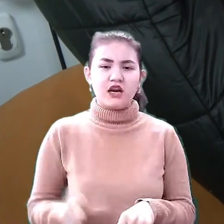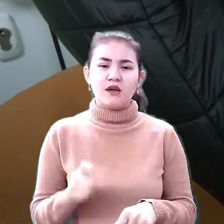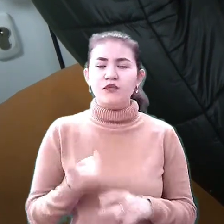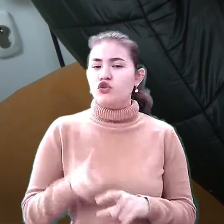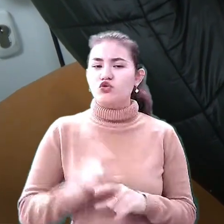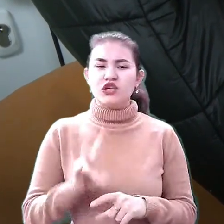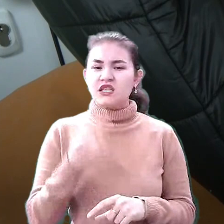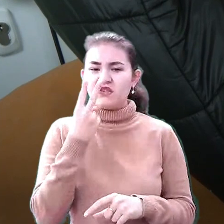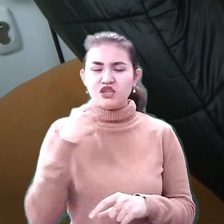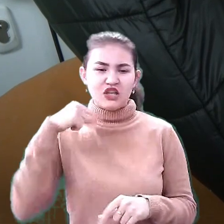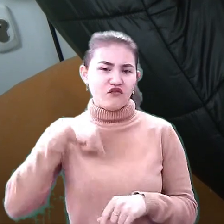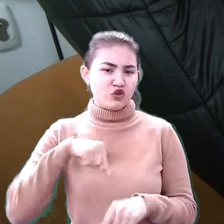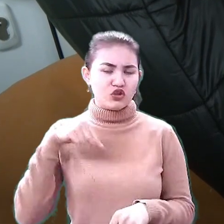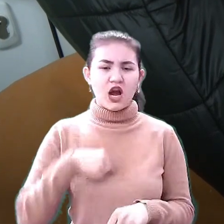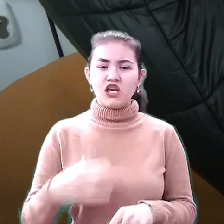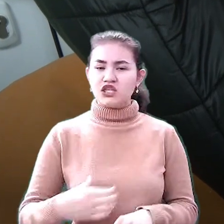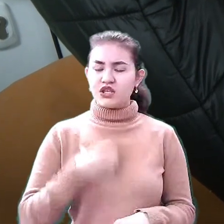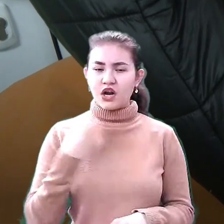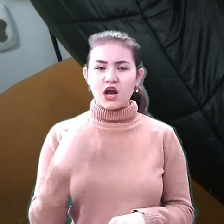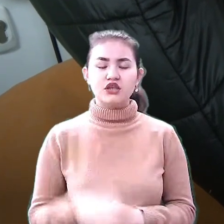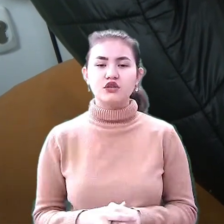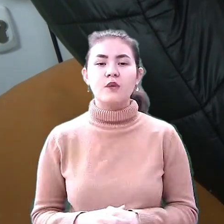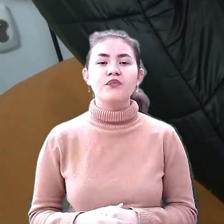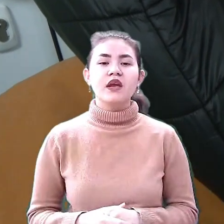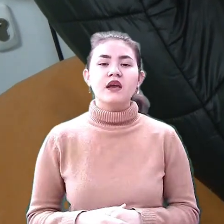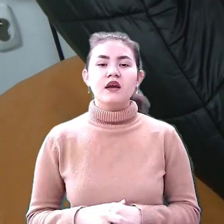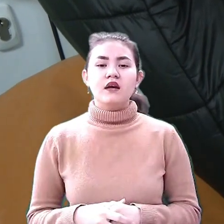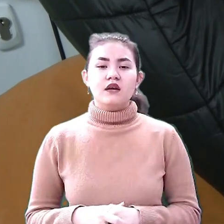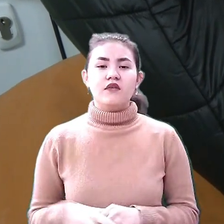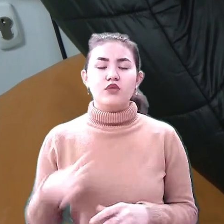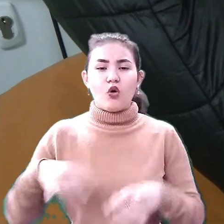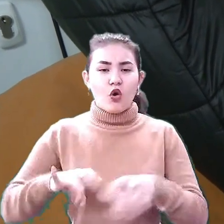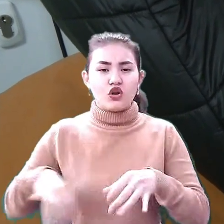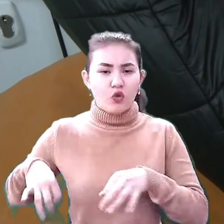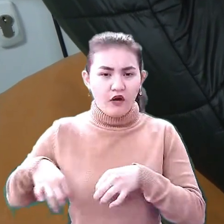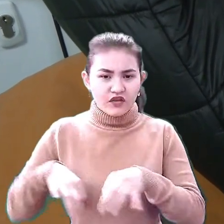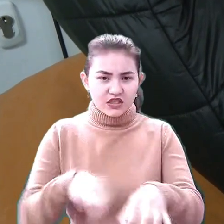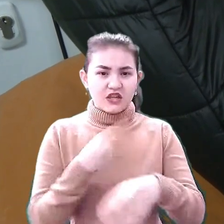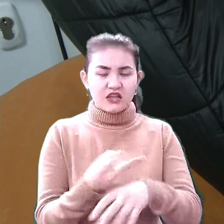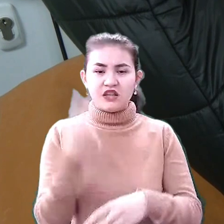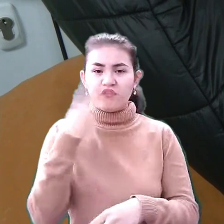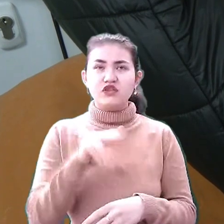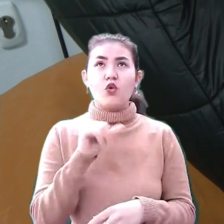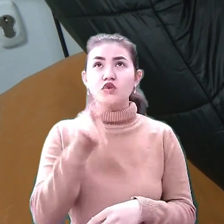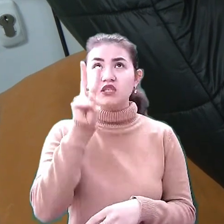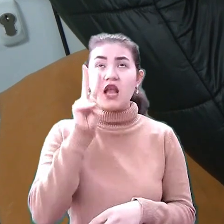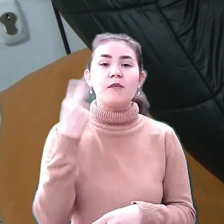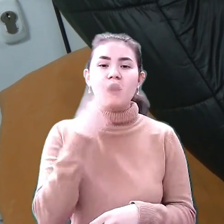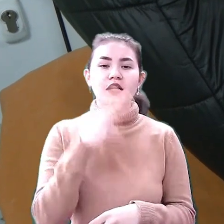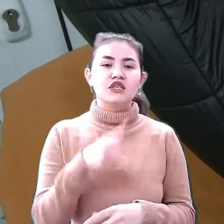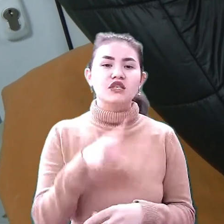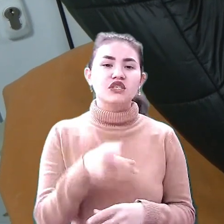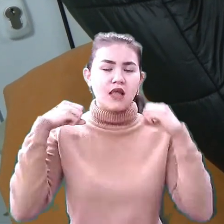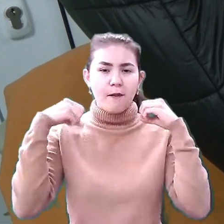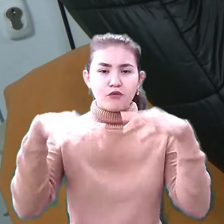відчуття, страшно. Везли по коридору і дивишся у стелю і бачиш ці лампочки, які